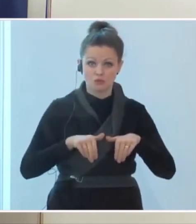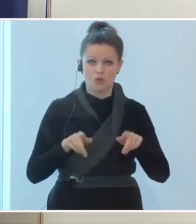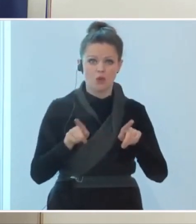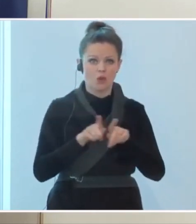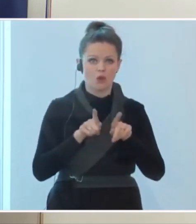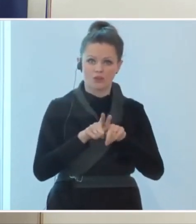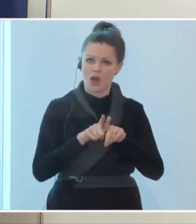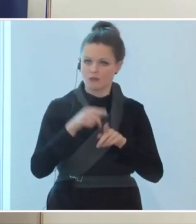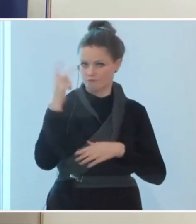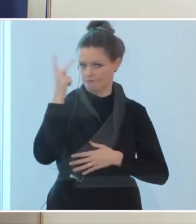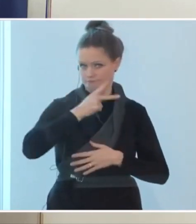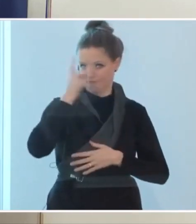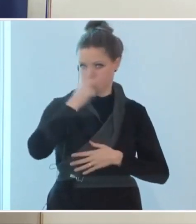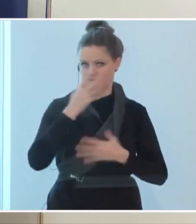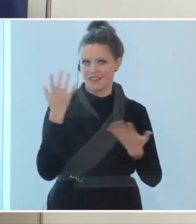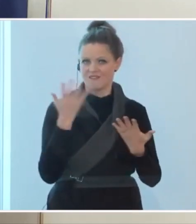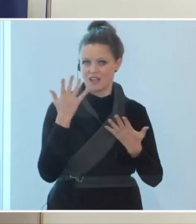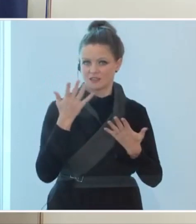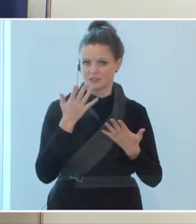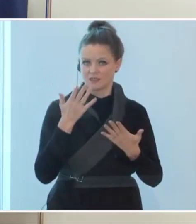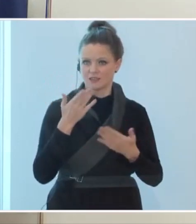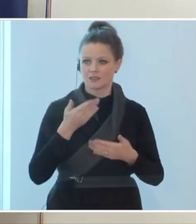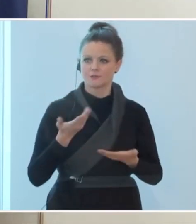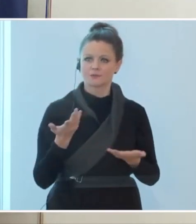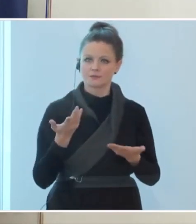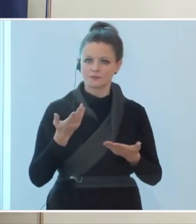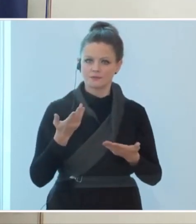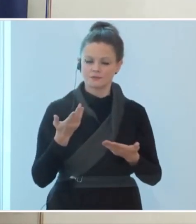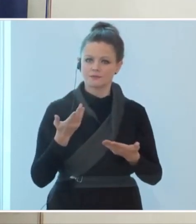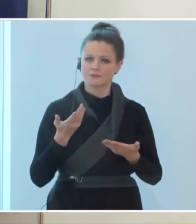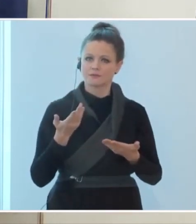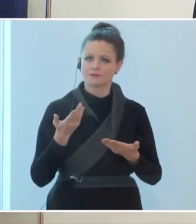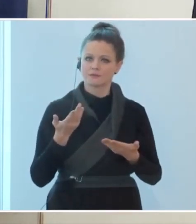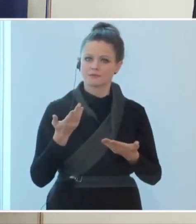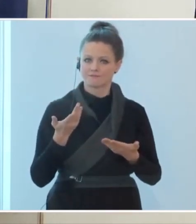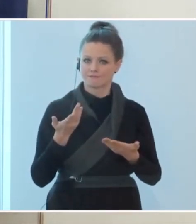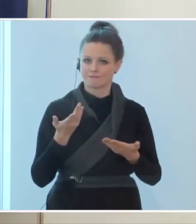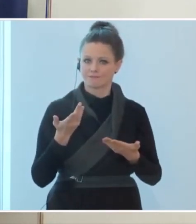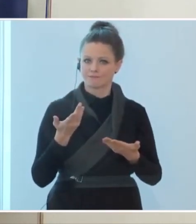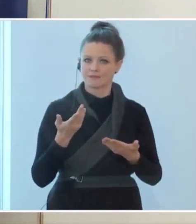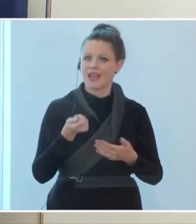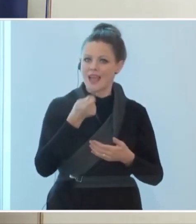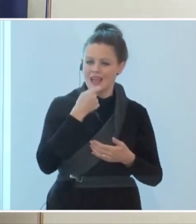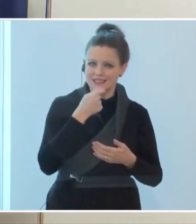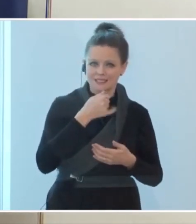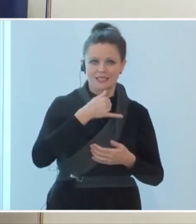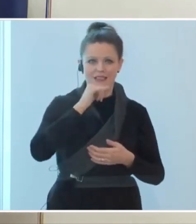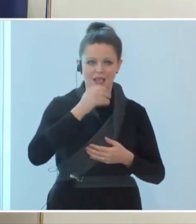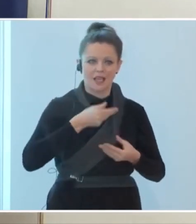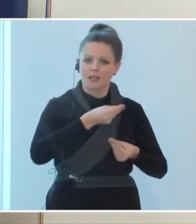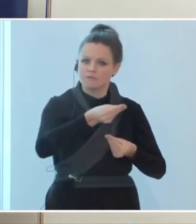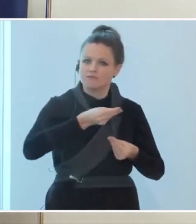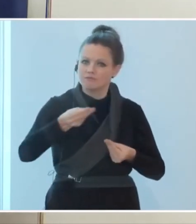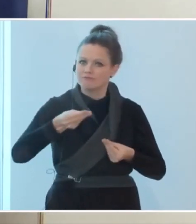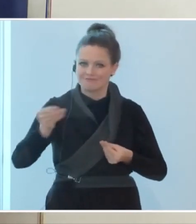Verbot der Bewirtung, also des Ausgangs von der Ausgabe von Speisen und Getränken dort.